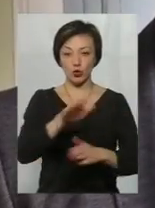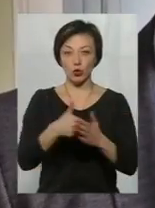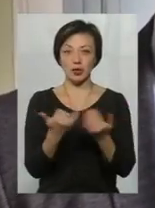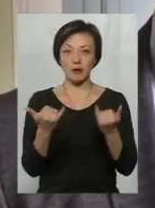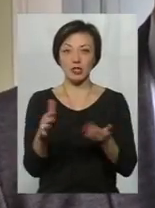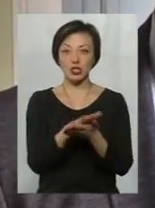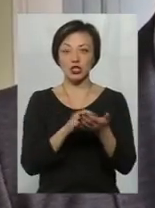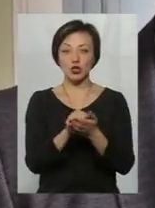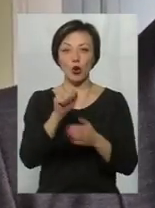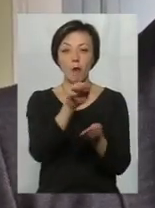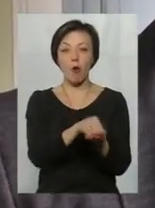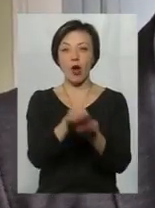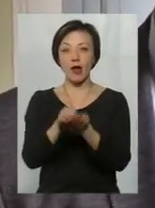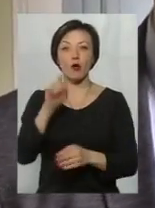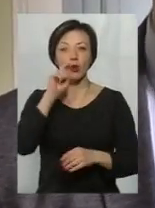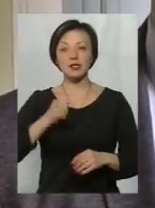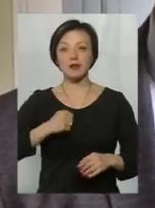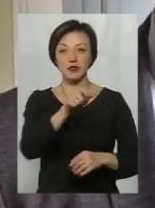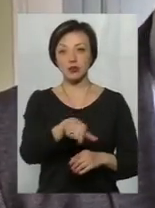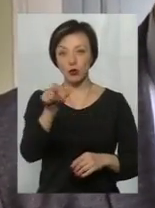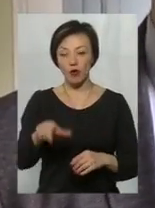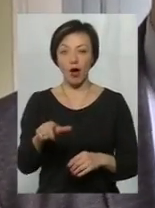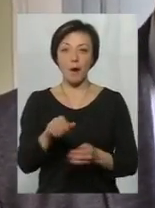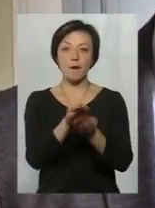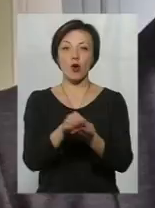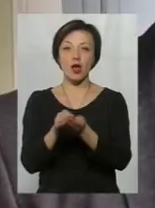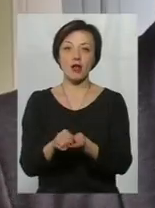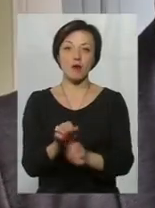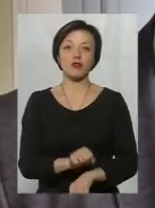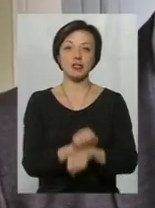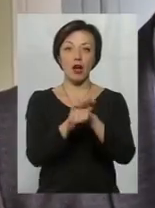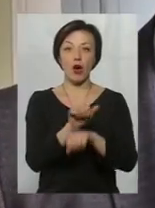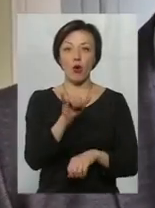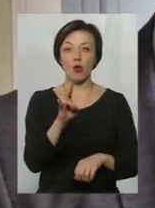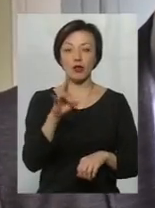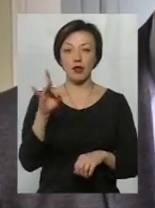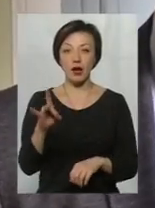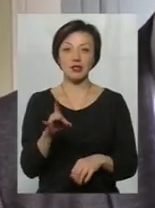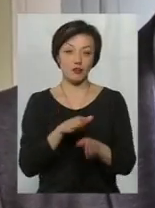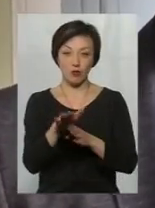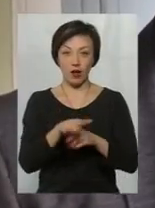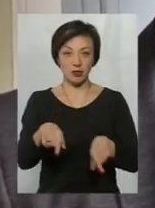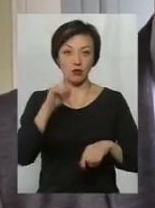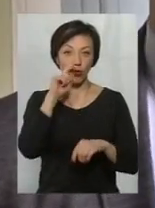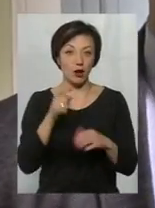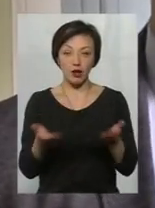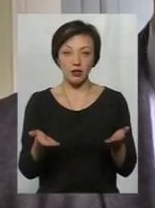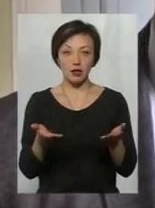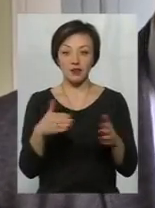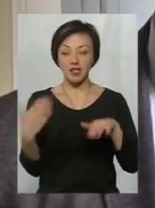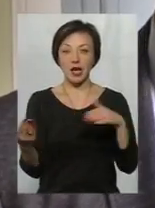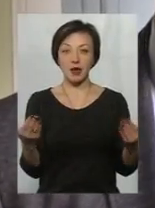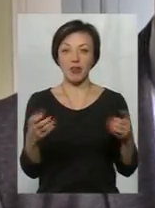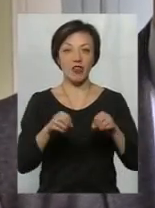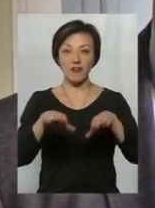знищують могили українських вояків, могили повстанців, могили воїнів УНР. Це відбувається в Україні, це такі взаємно